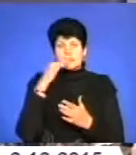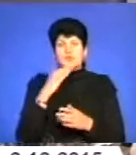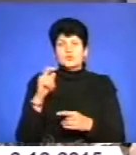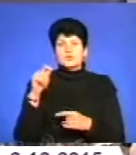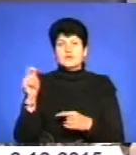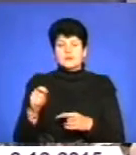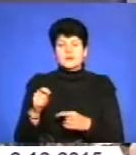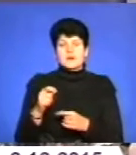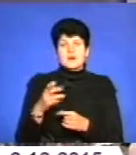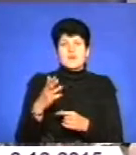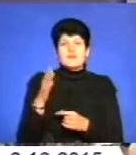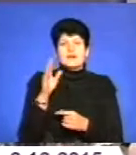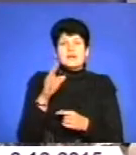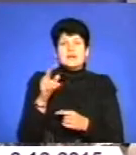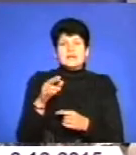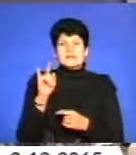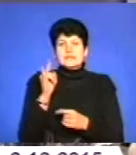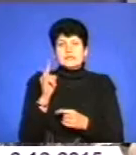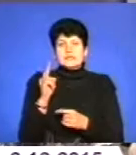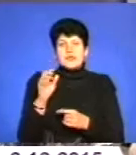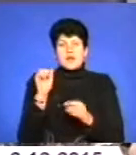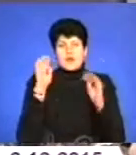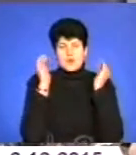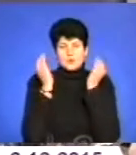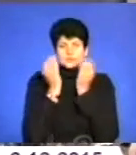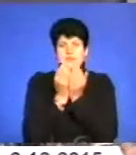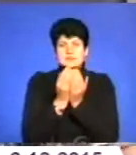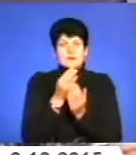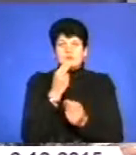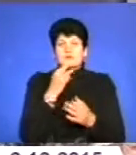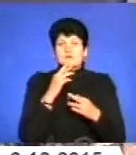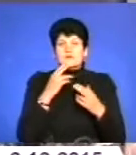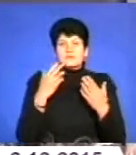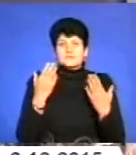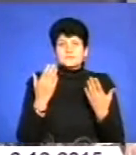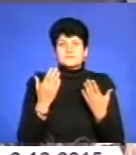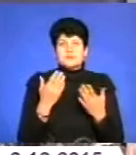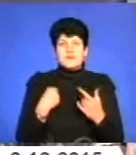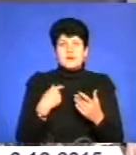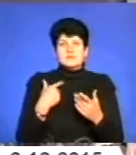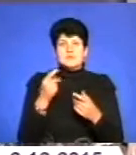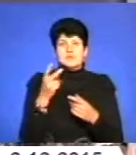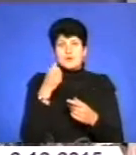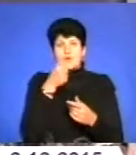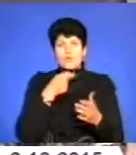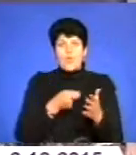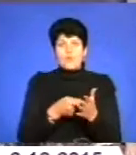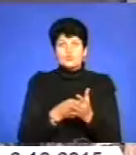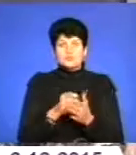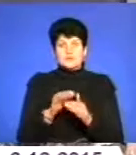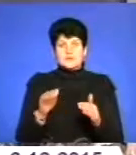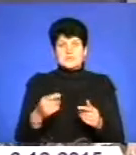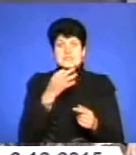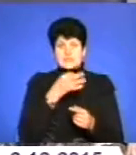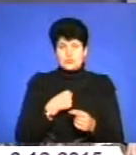аутизм і фенілкетонурія, і харчування в Україні нема. Я вже півтора року годую таких дітей. Сказати, що